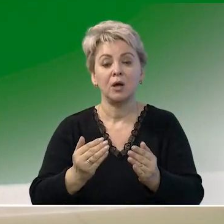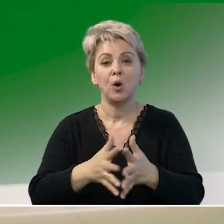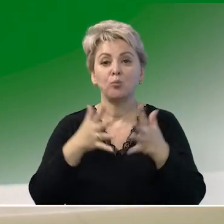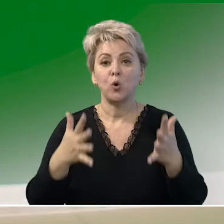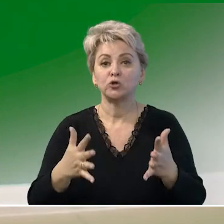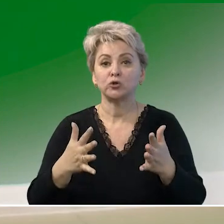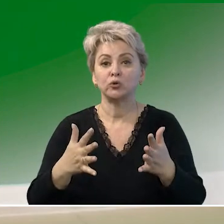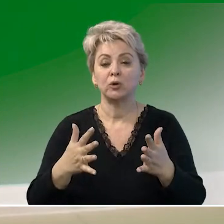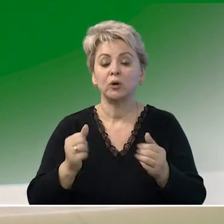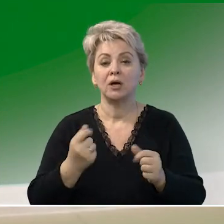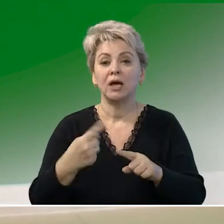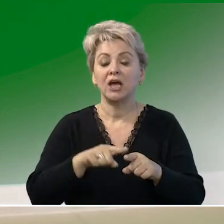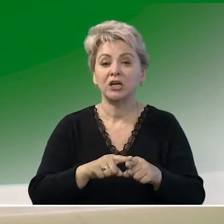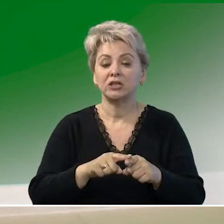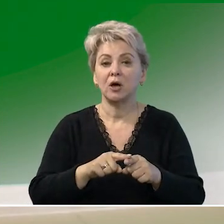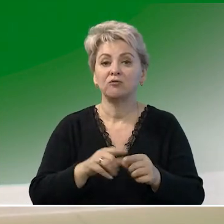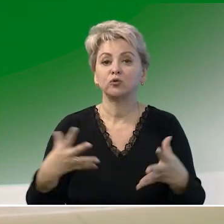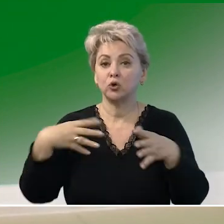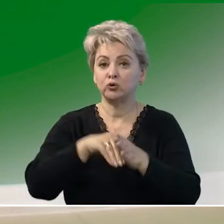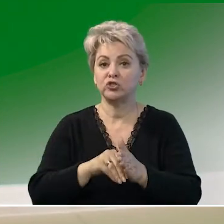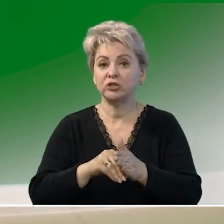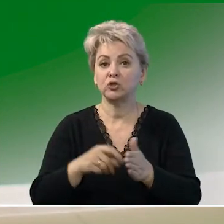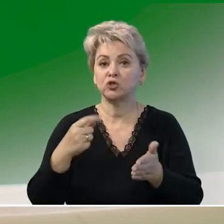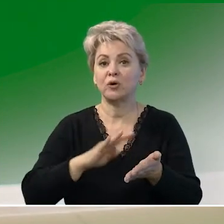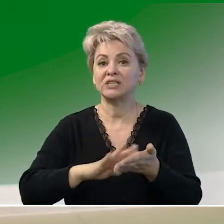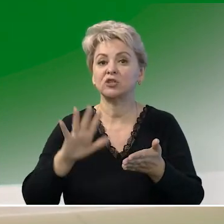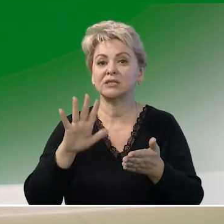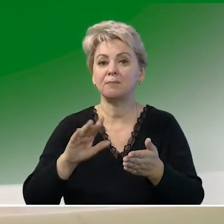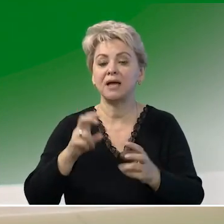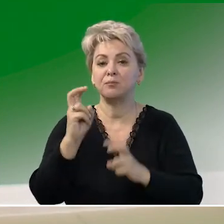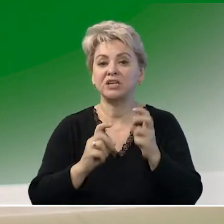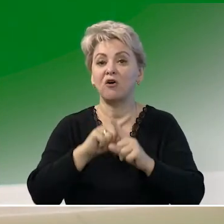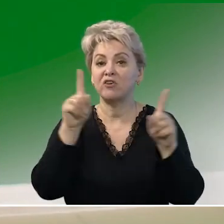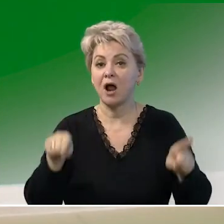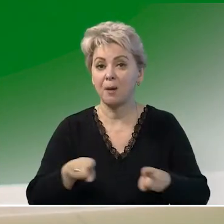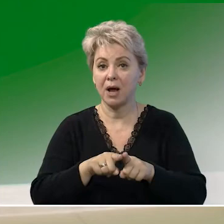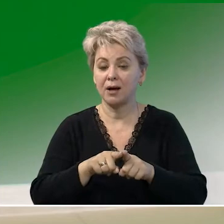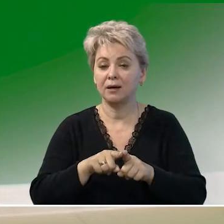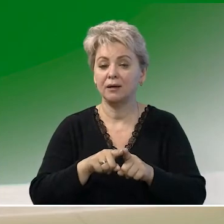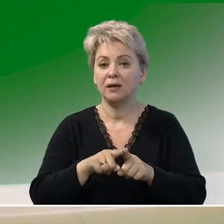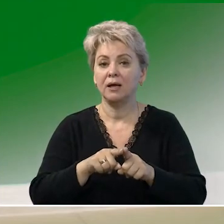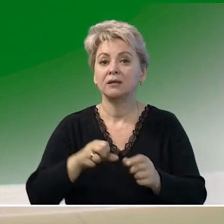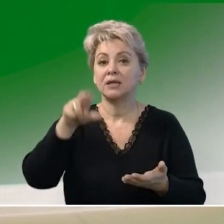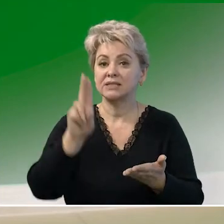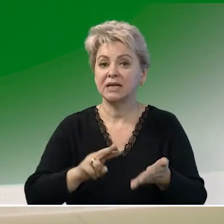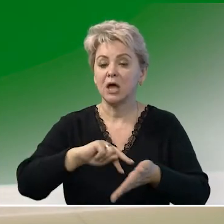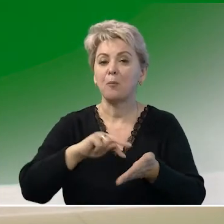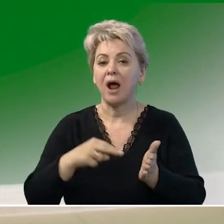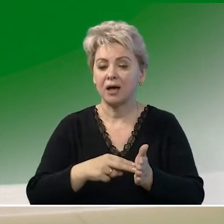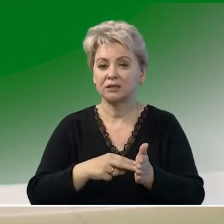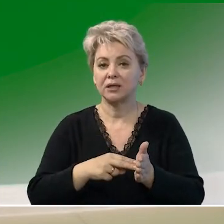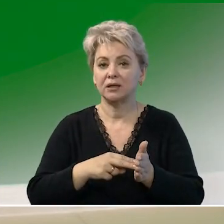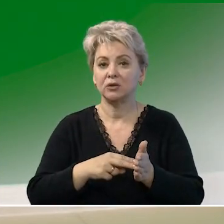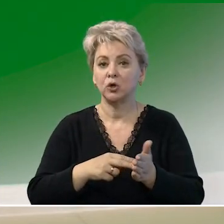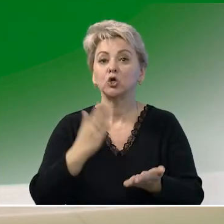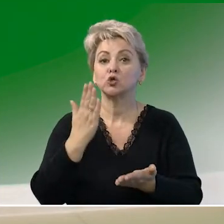-й подключительно 195 предприятий в рамках национального проекта,